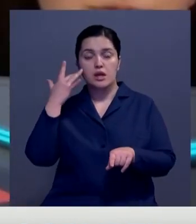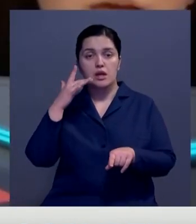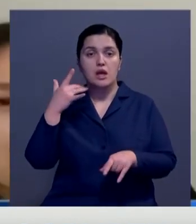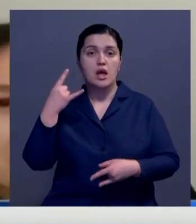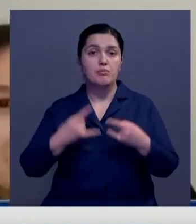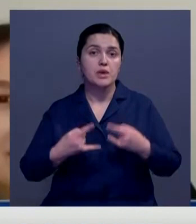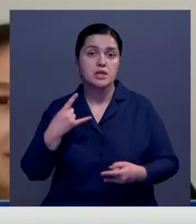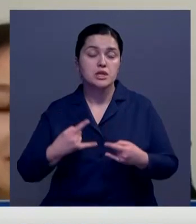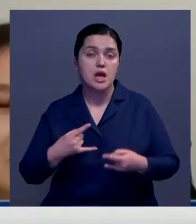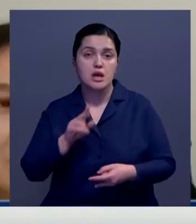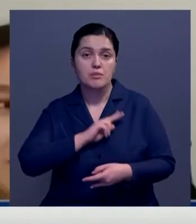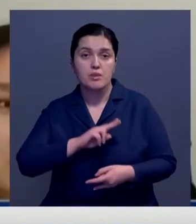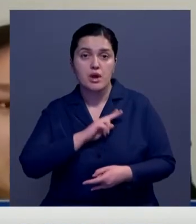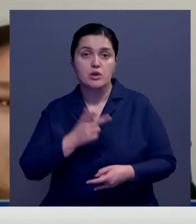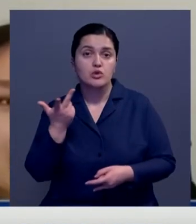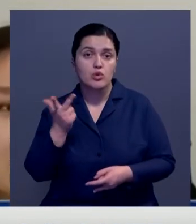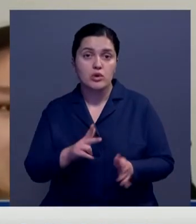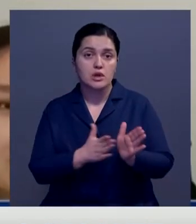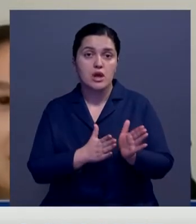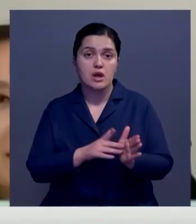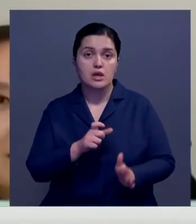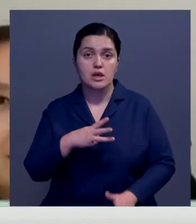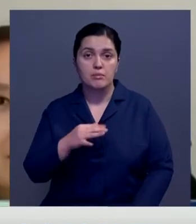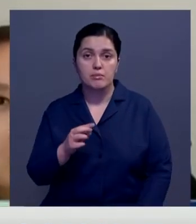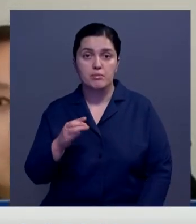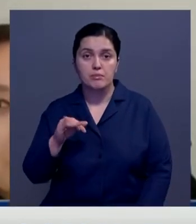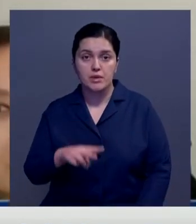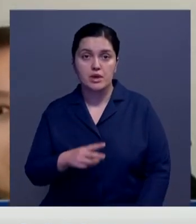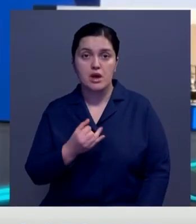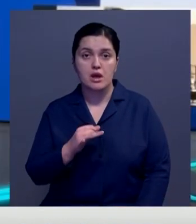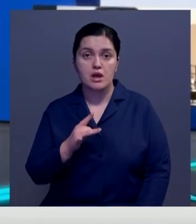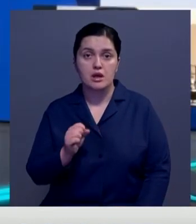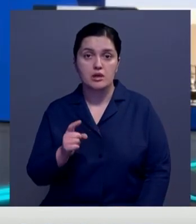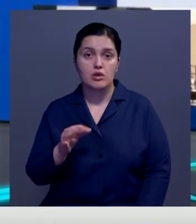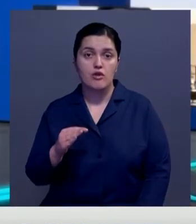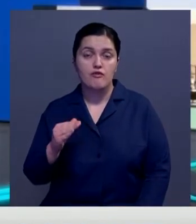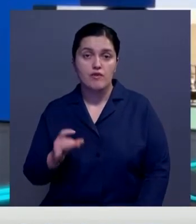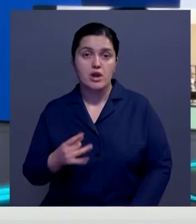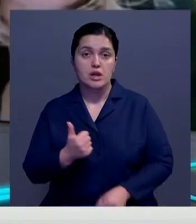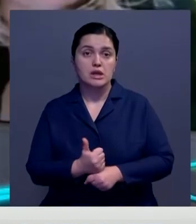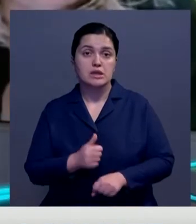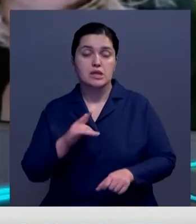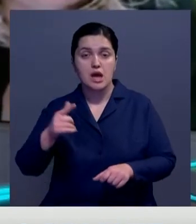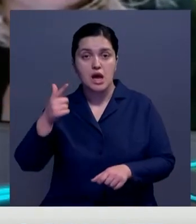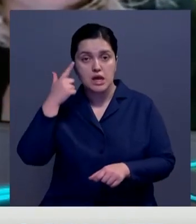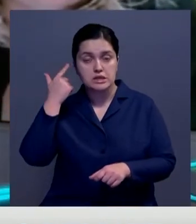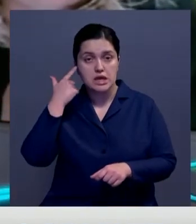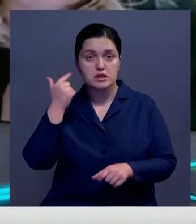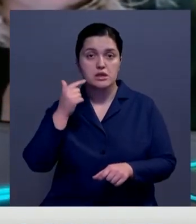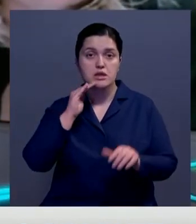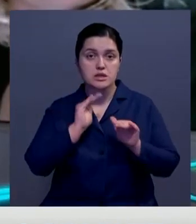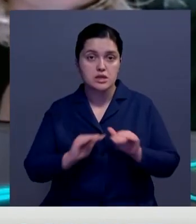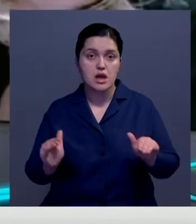такие как американский телепродюсер, обладатель трех наград Эмми Билл Айрайнхофер, генсек Азиатско-Тихоокеанского